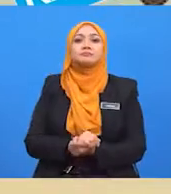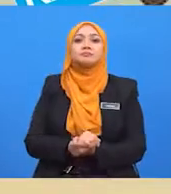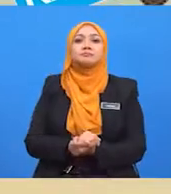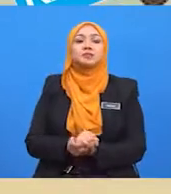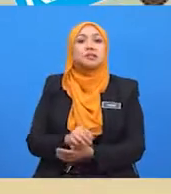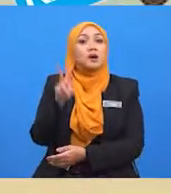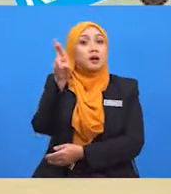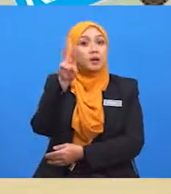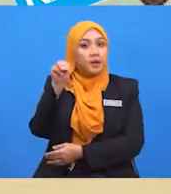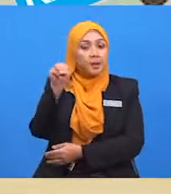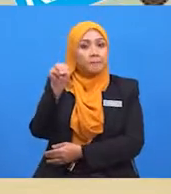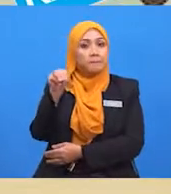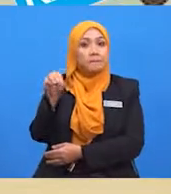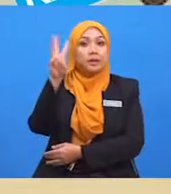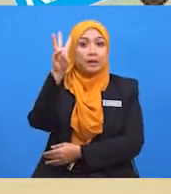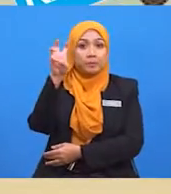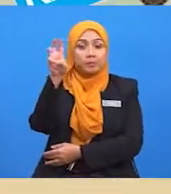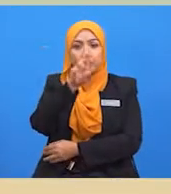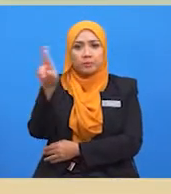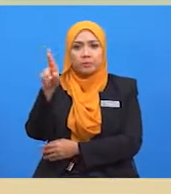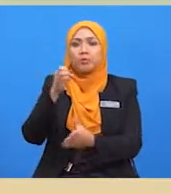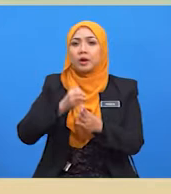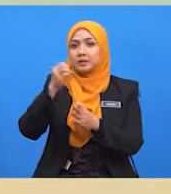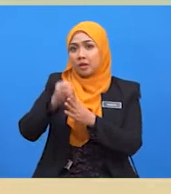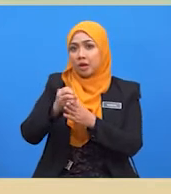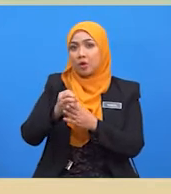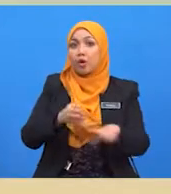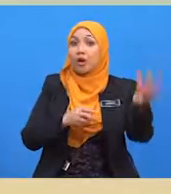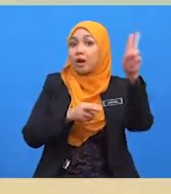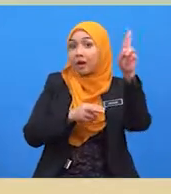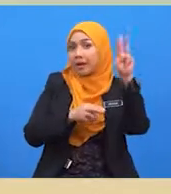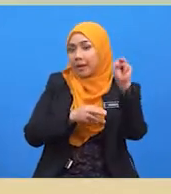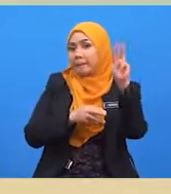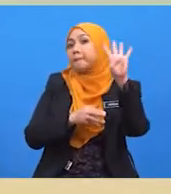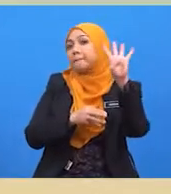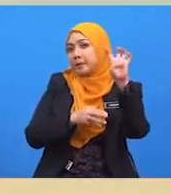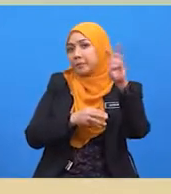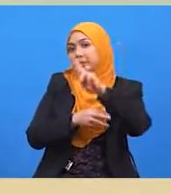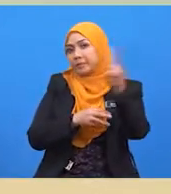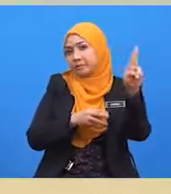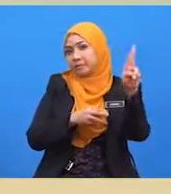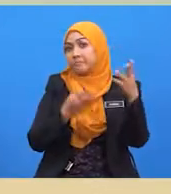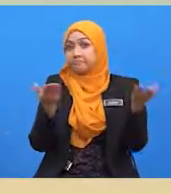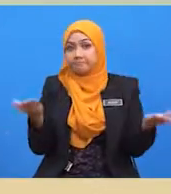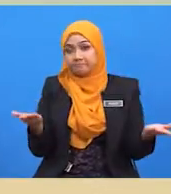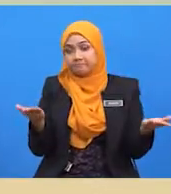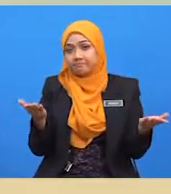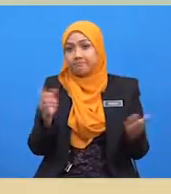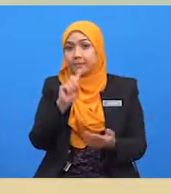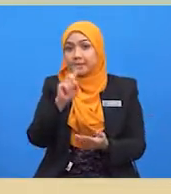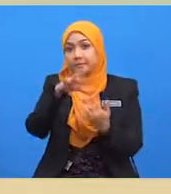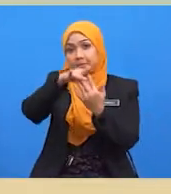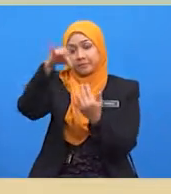RM40,000 sudah pastinya sebagai seorang yang rasional dan bijak